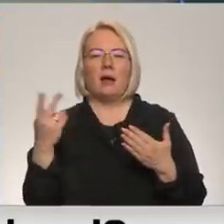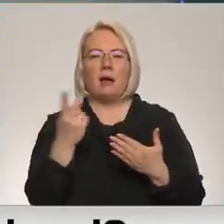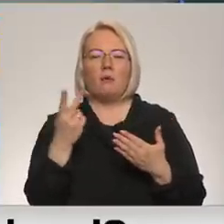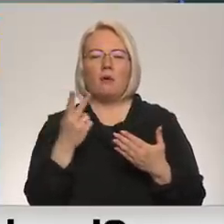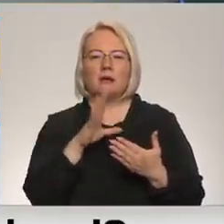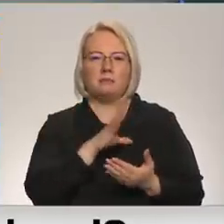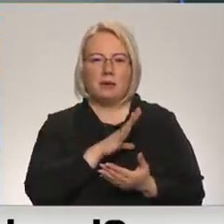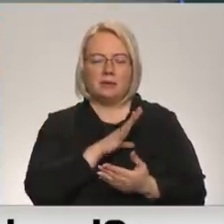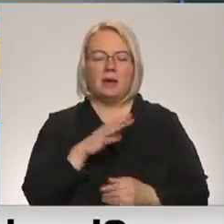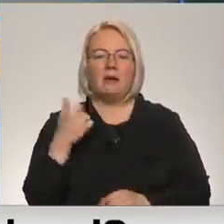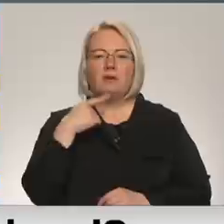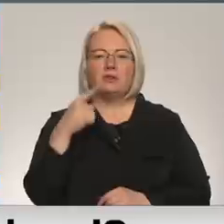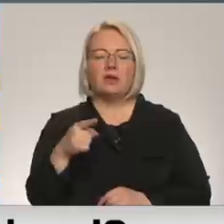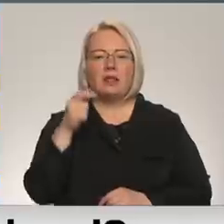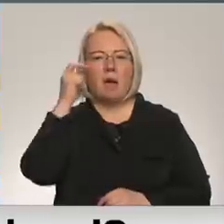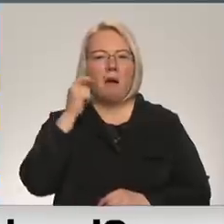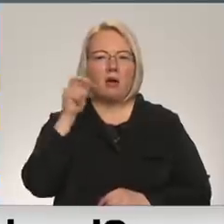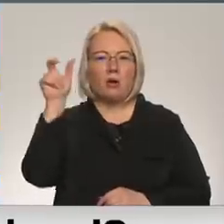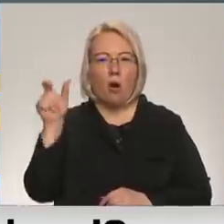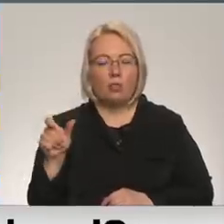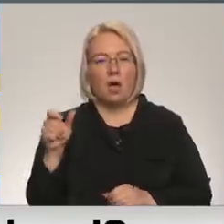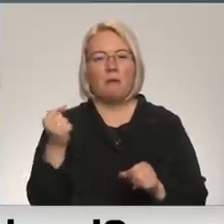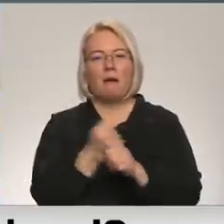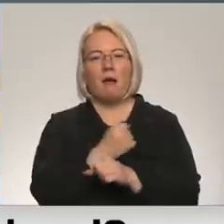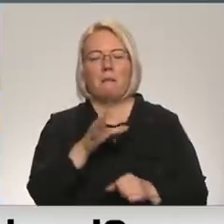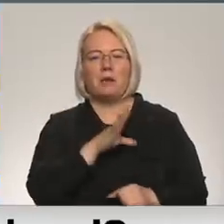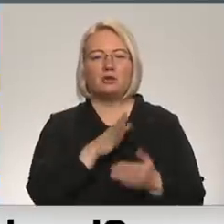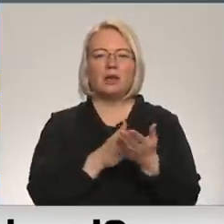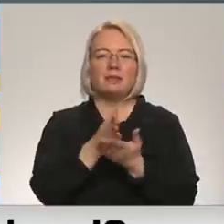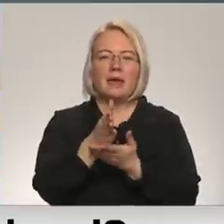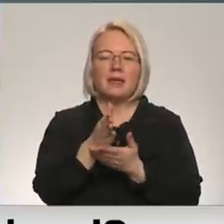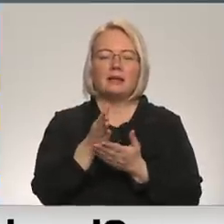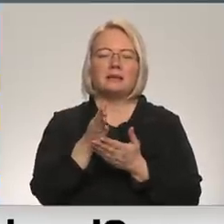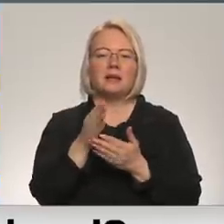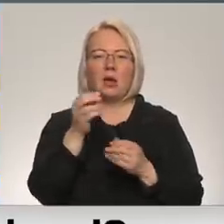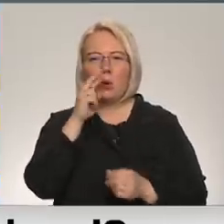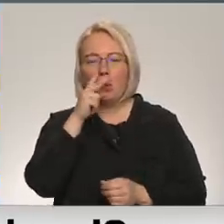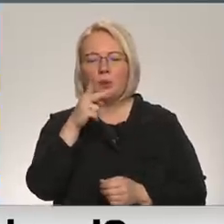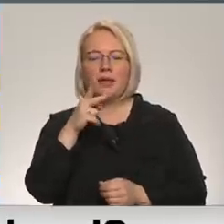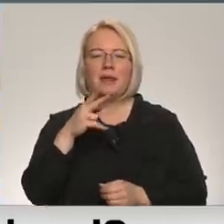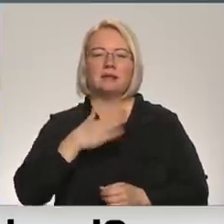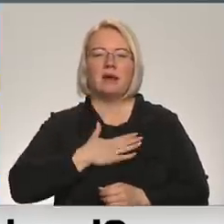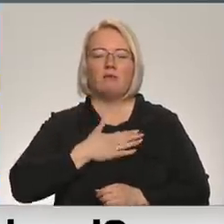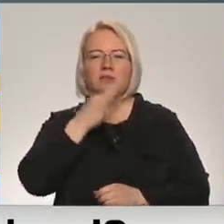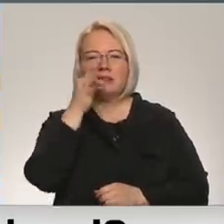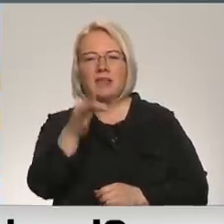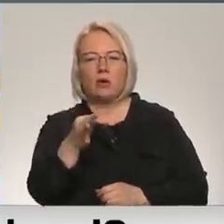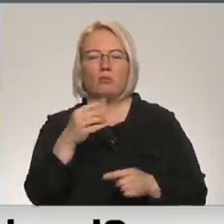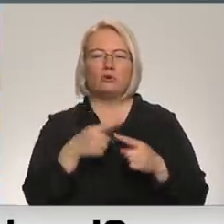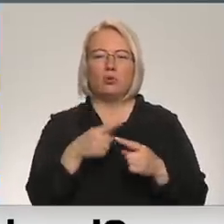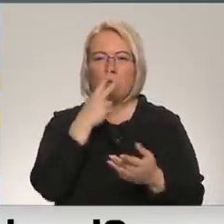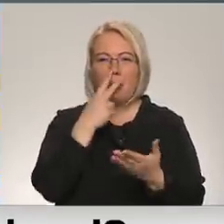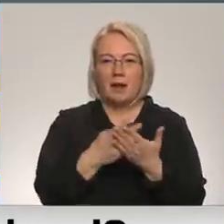Principā viena lieta, ka Macronu kungam ir bijusi tendents bieži vien kļūdīties savos izteikumos un paredzējumos, bet